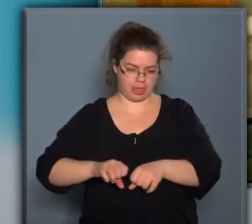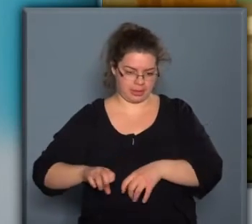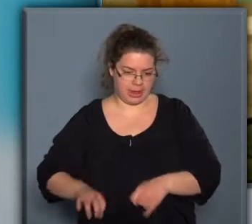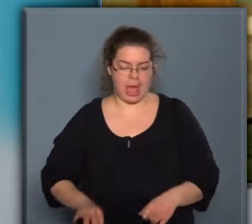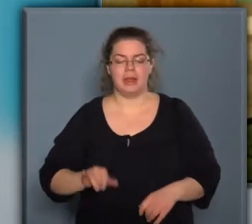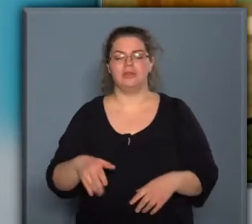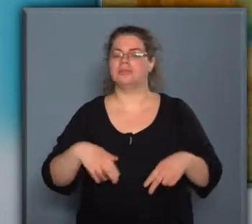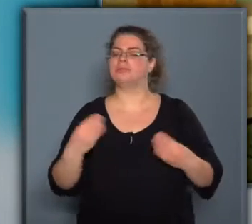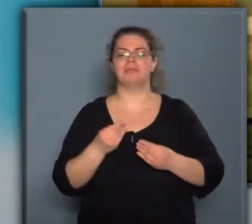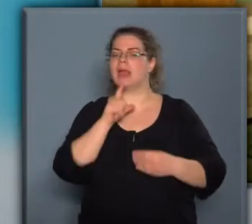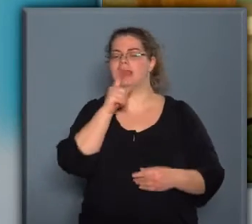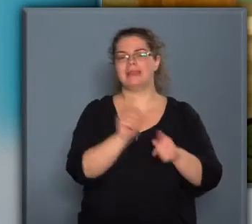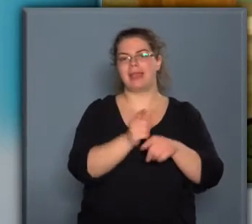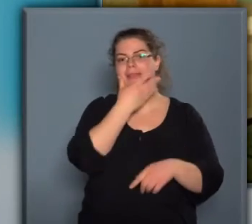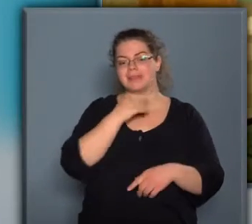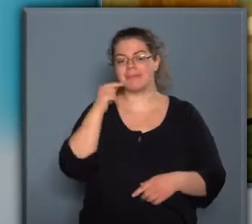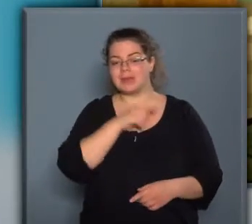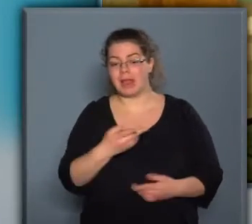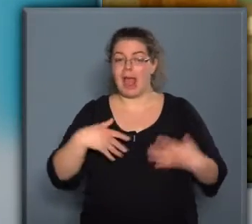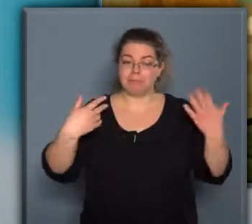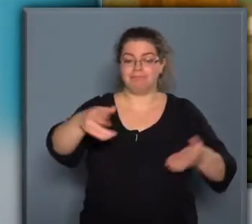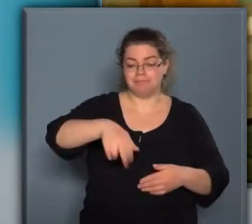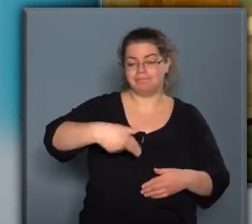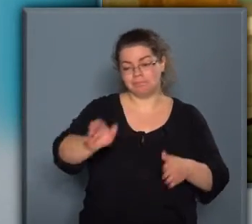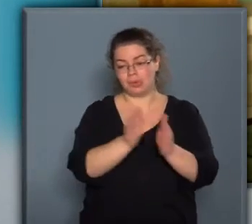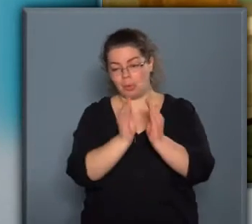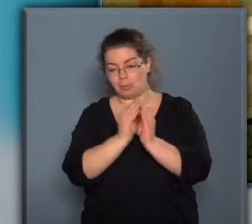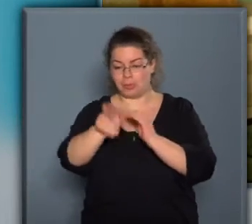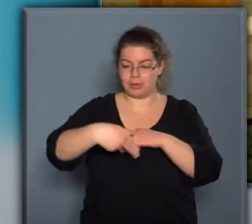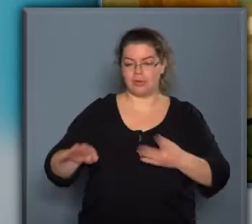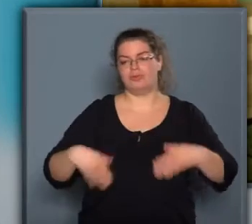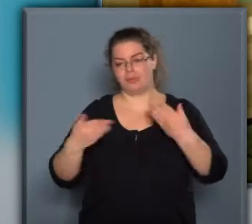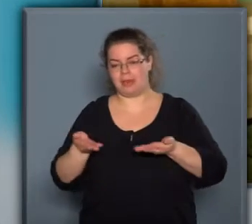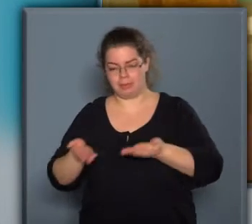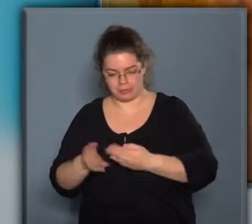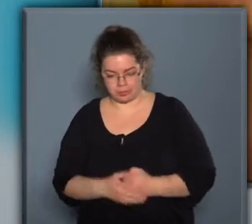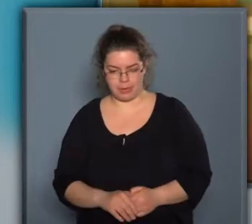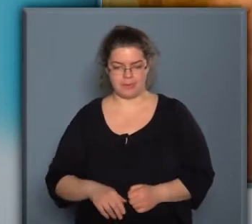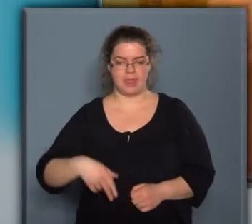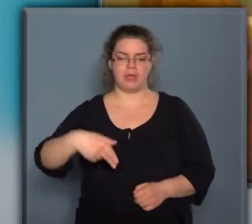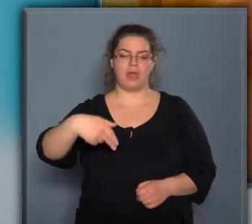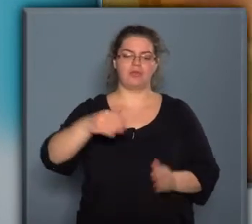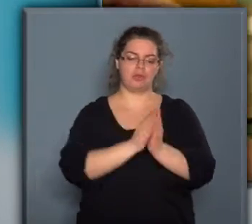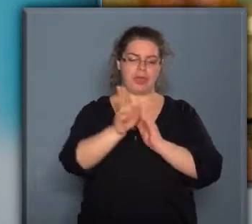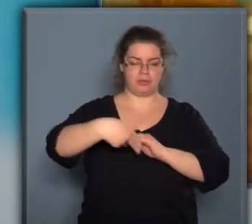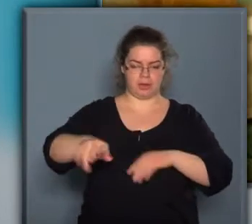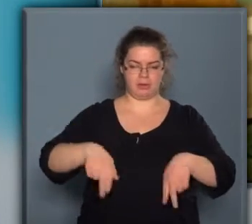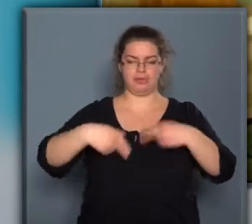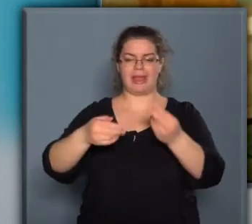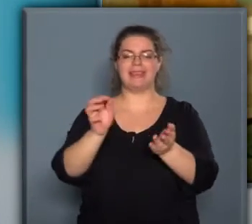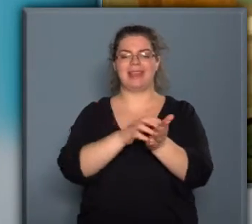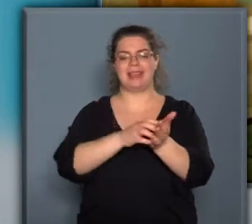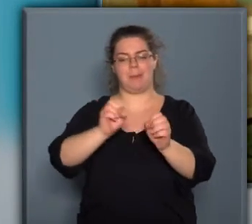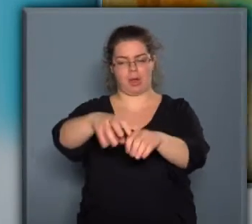lesz ilyen szép piros? Hát megkenem a tetejét tojással, és megsütöm. És a tojásos kenés után megszórom